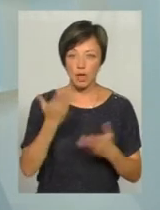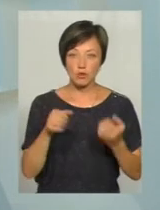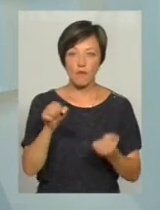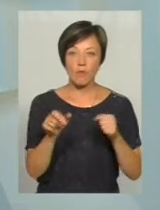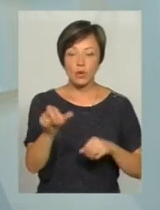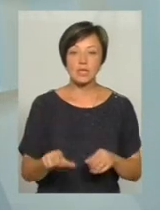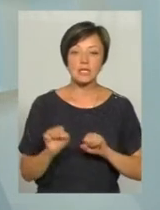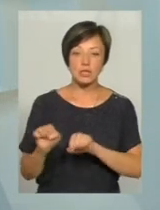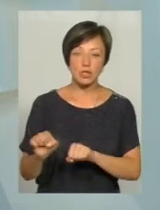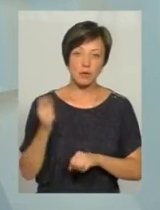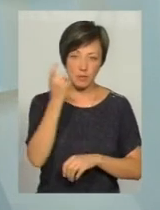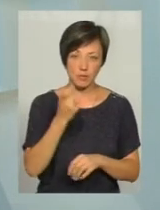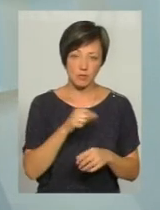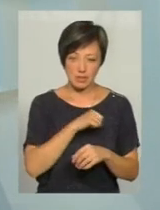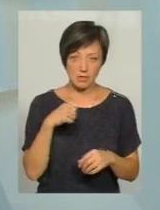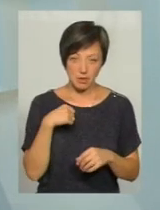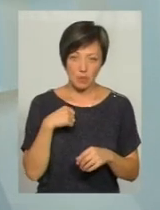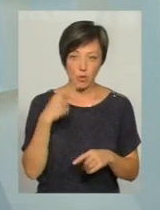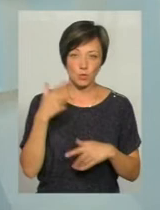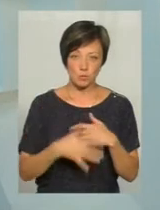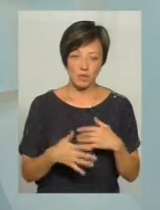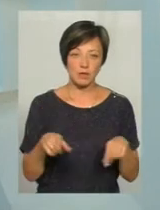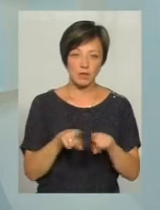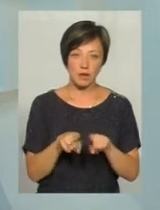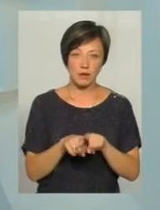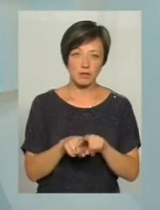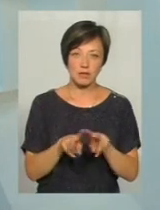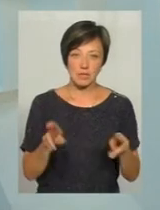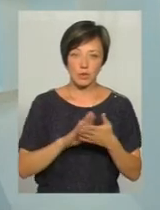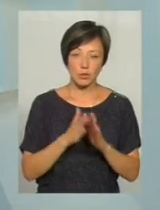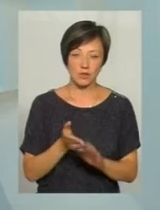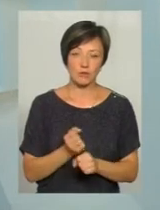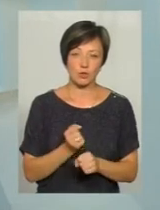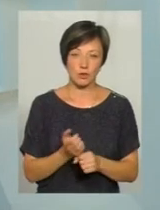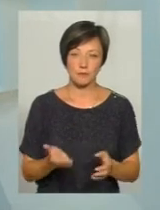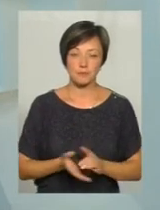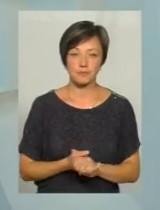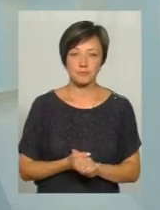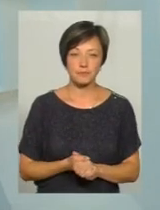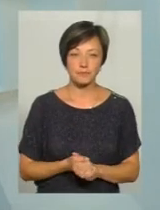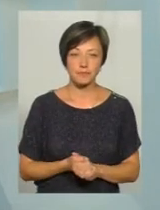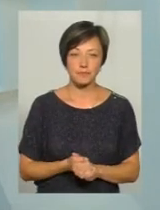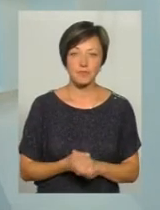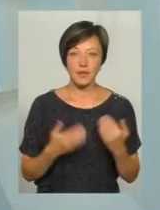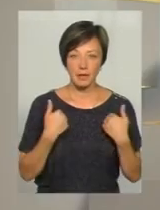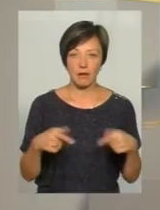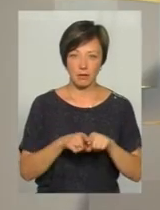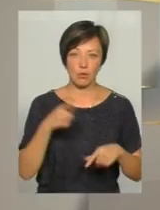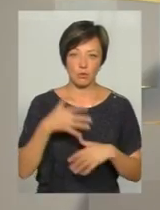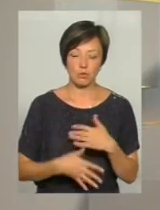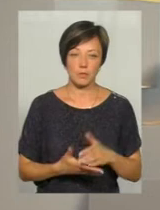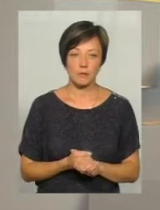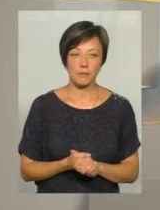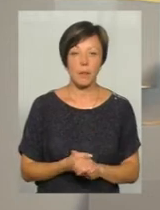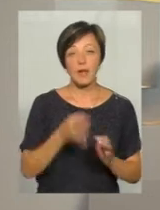захищає на тверезу водія, то він просто сам розуміє, що він так би в такій самій ситуації вчинив. Я так розумію, це так. Скажіть, а